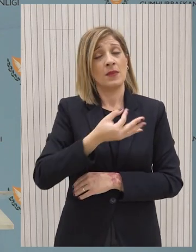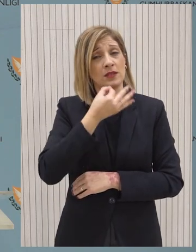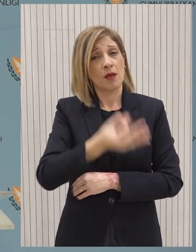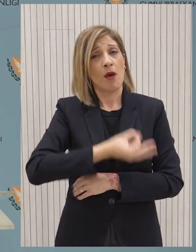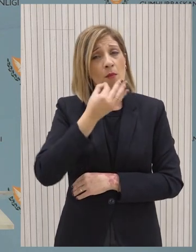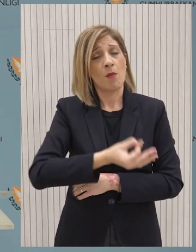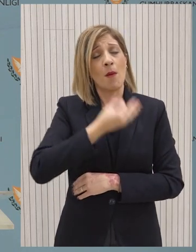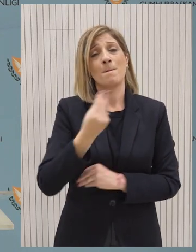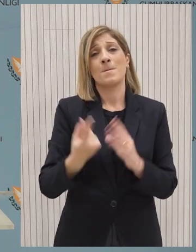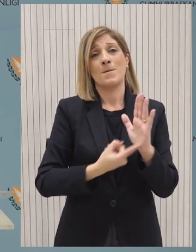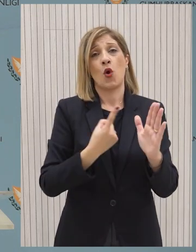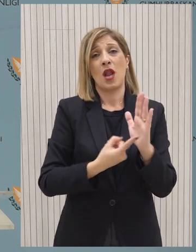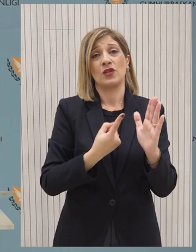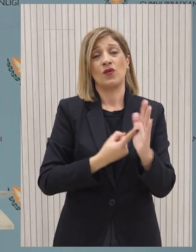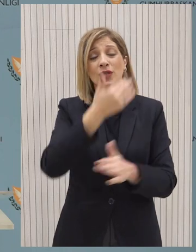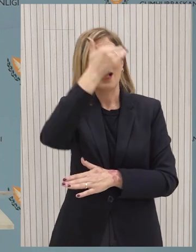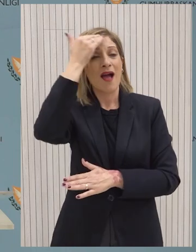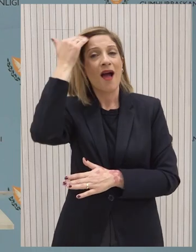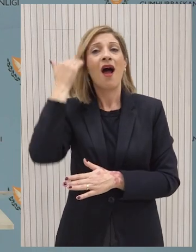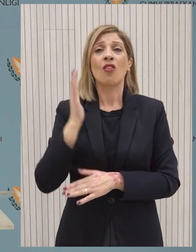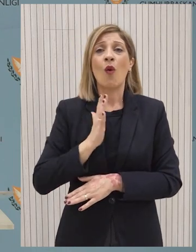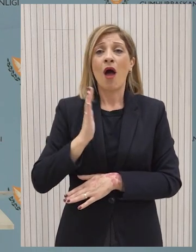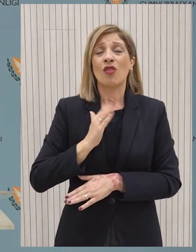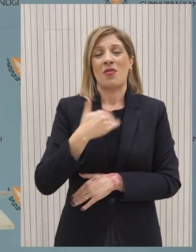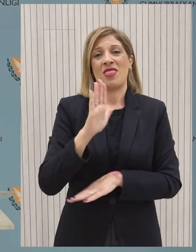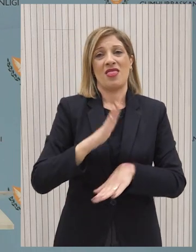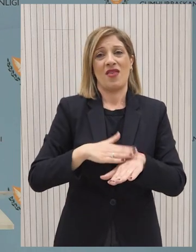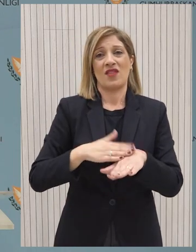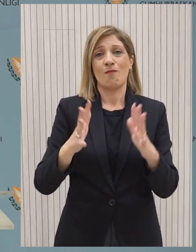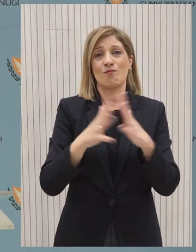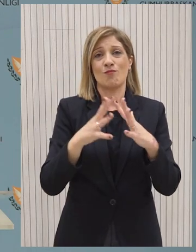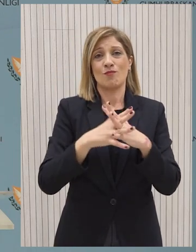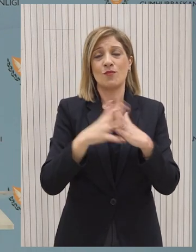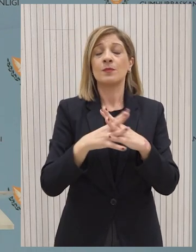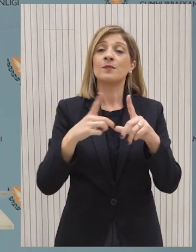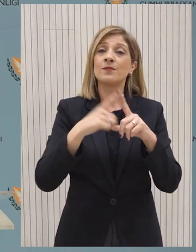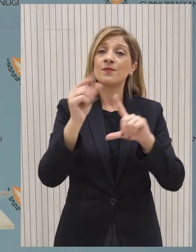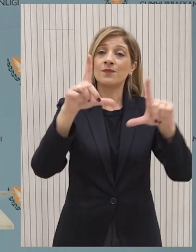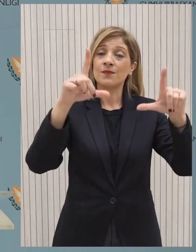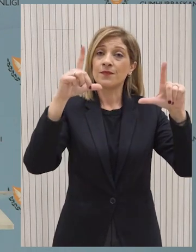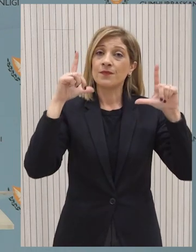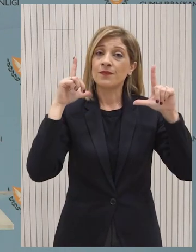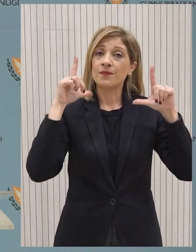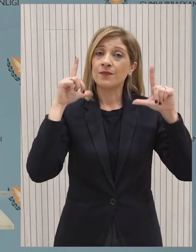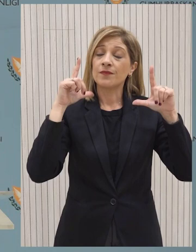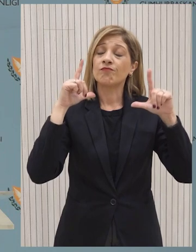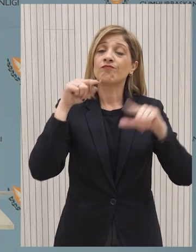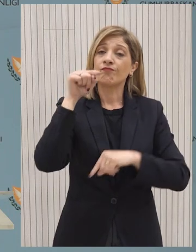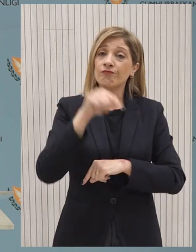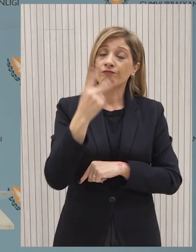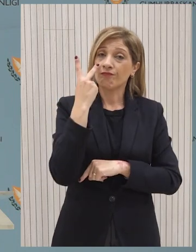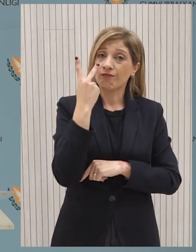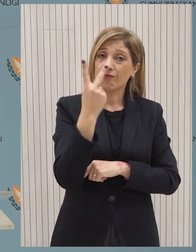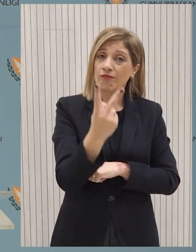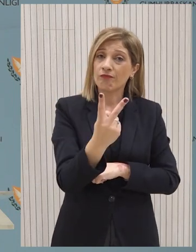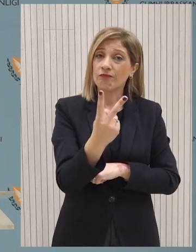Είναι μια στάση η οποία δράζεται σε διαχρονικές αρχές και αξίες. Στην ίδια στιγμή όπως να μου επιτρέψετε ότι η Κυπριακή Δημοκρατία περνά